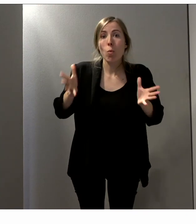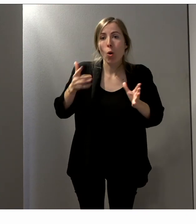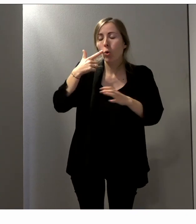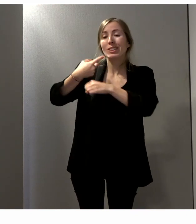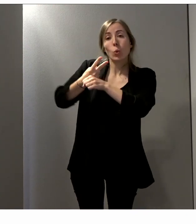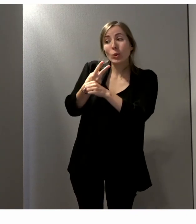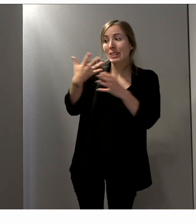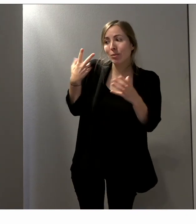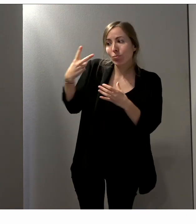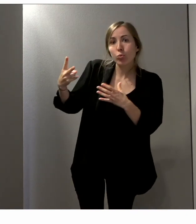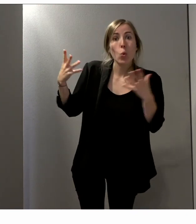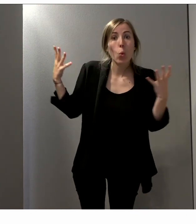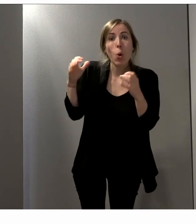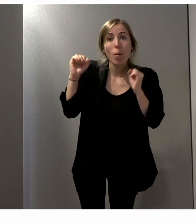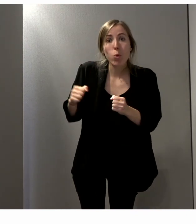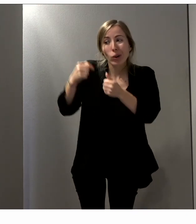pour améliorer cet accueil.